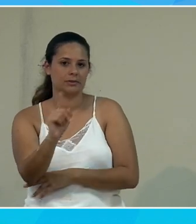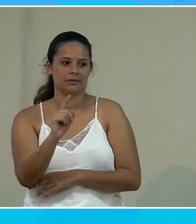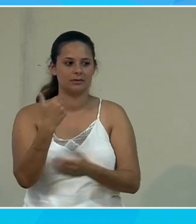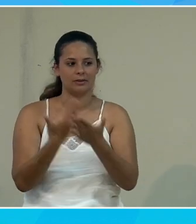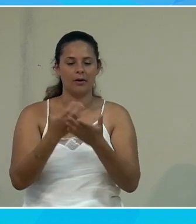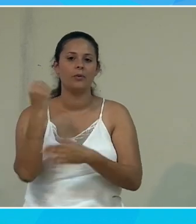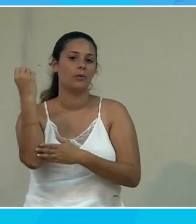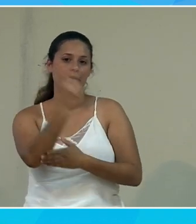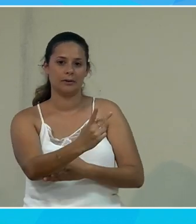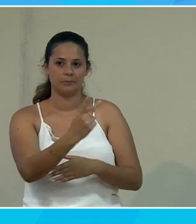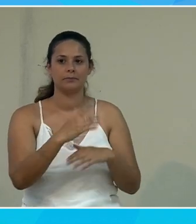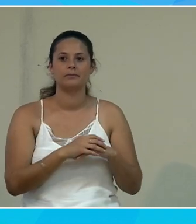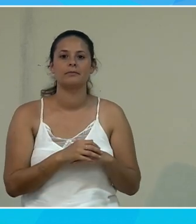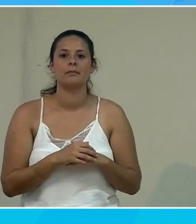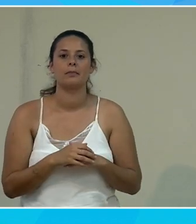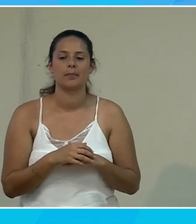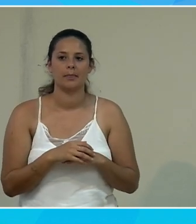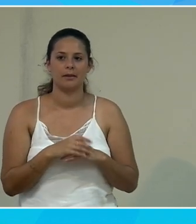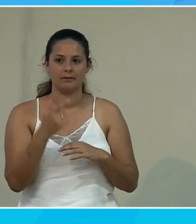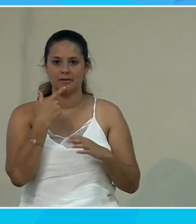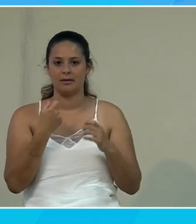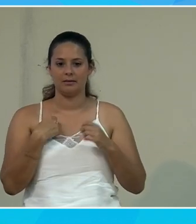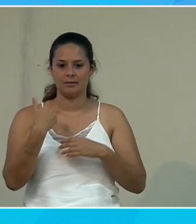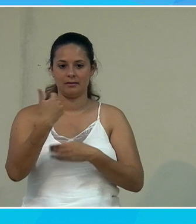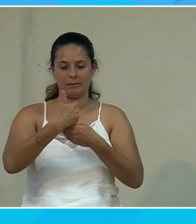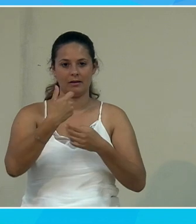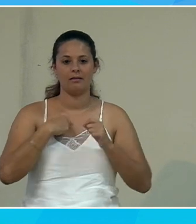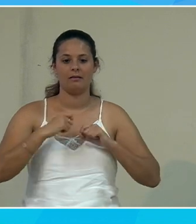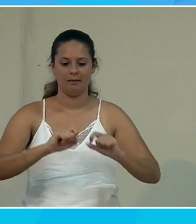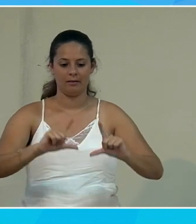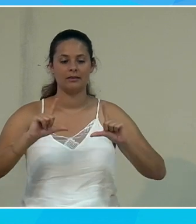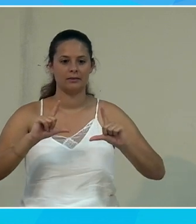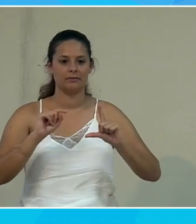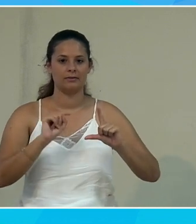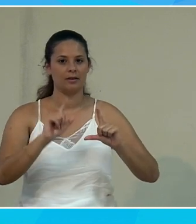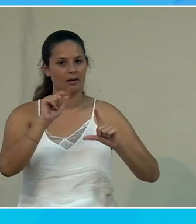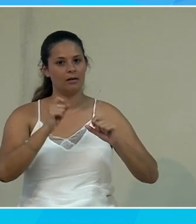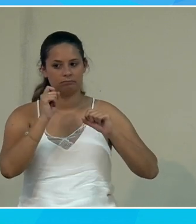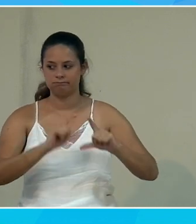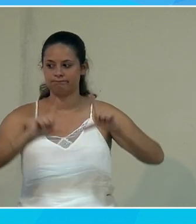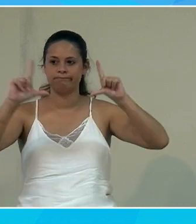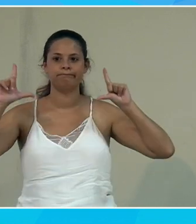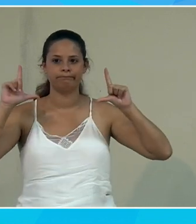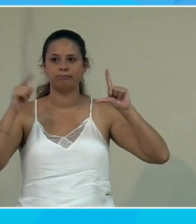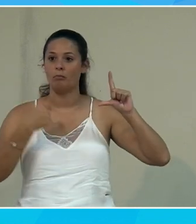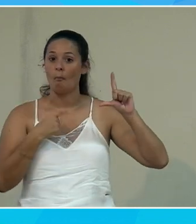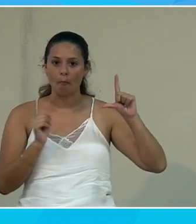ok alors pendant qu'il finit ce réglage j'ai mis la caméra logiquement active donc vous devriez pouvoir me voir